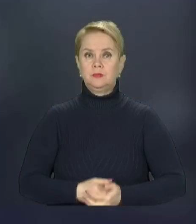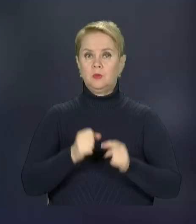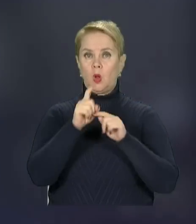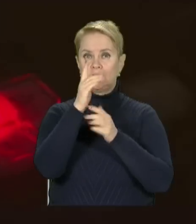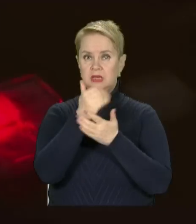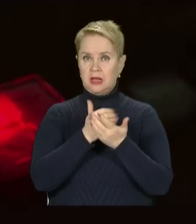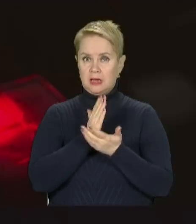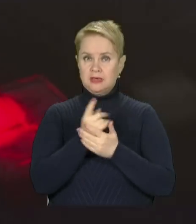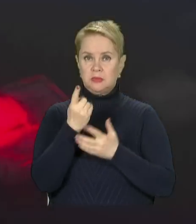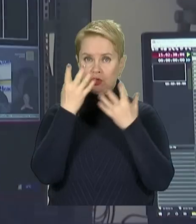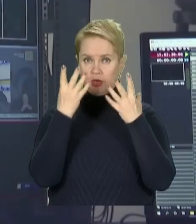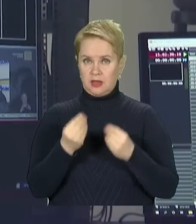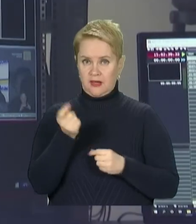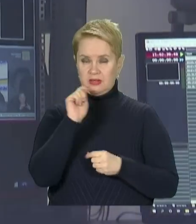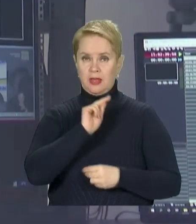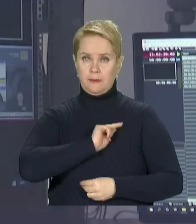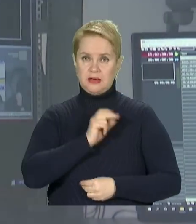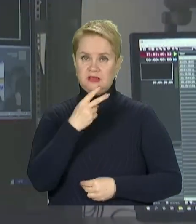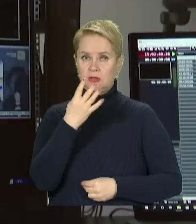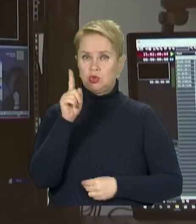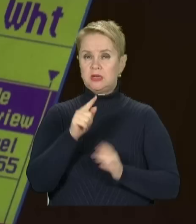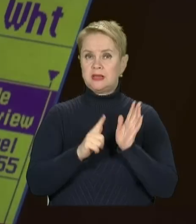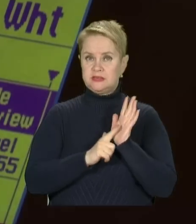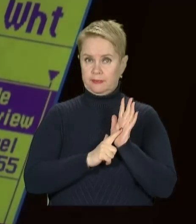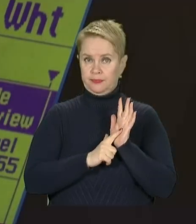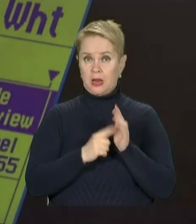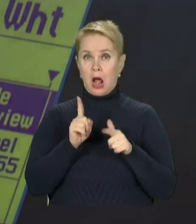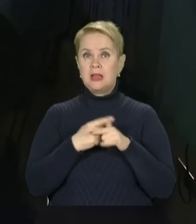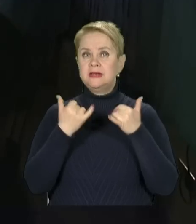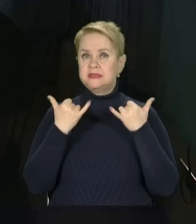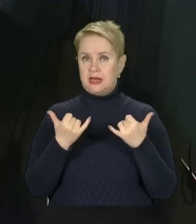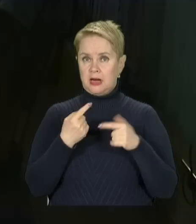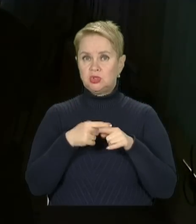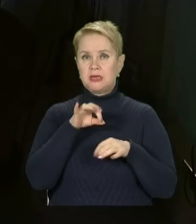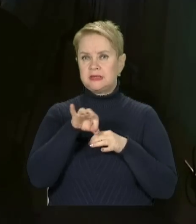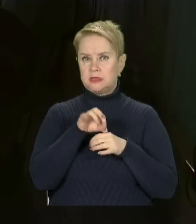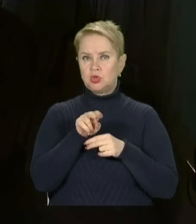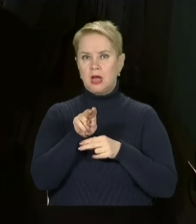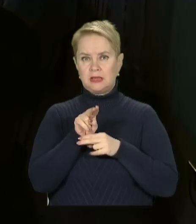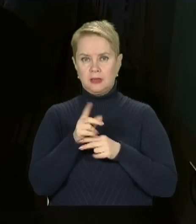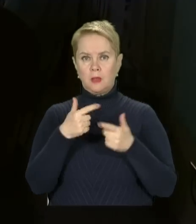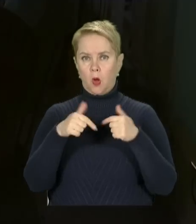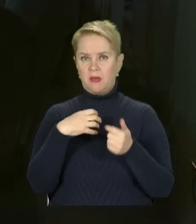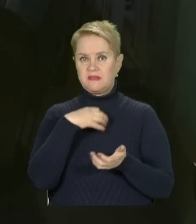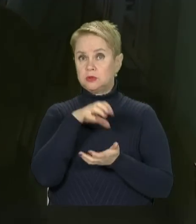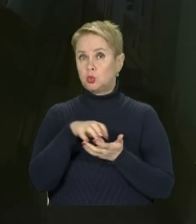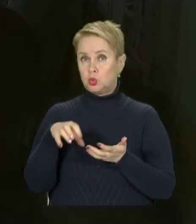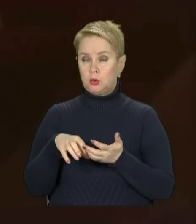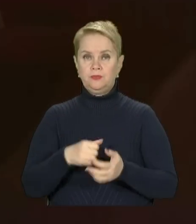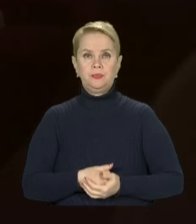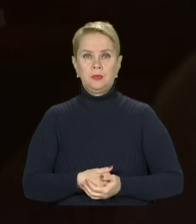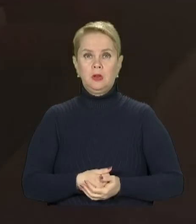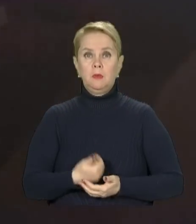Одинадцятий канал із перших днів війни працює 24 на 7. Але зараз через терористичні атаки на об'єкти критичної